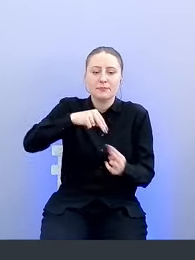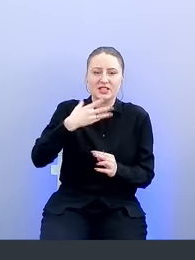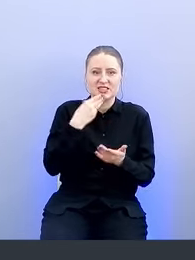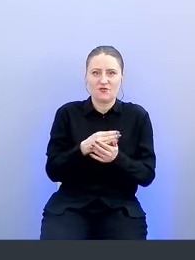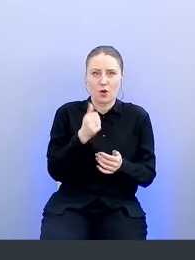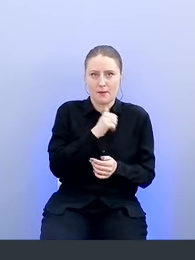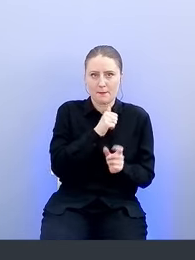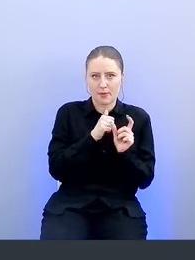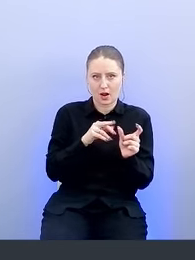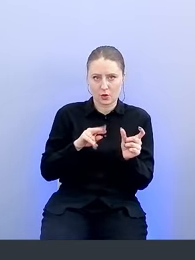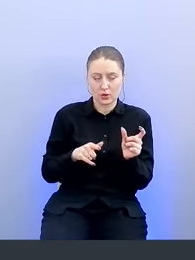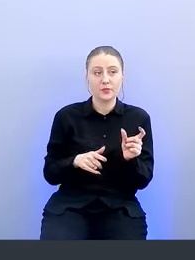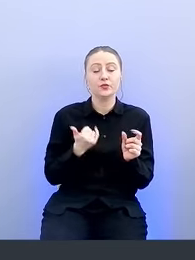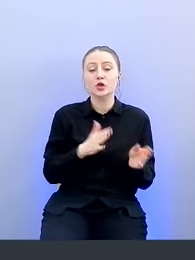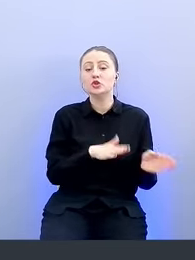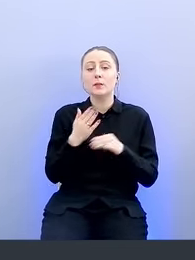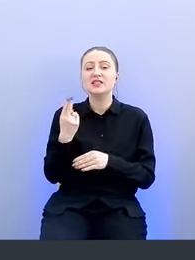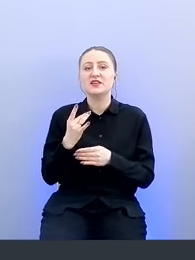Перейдем к циферным значениям.